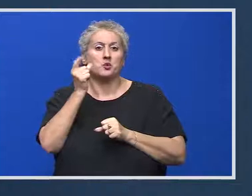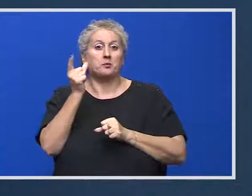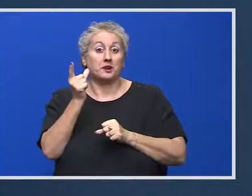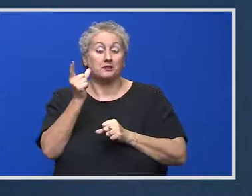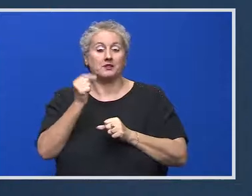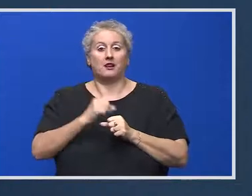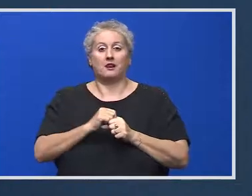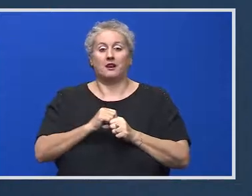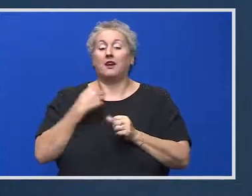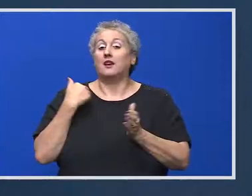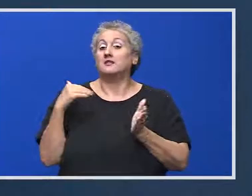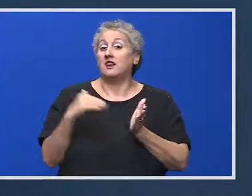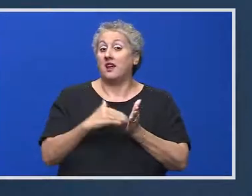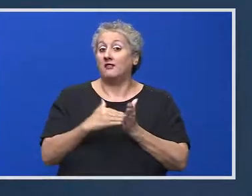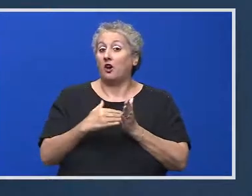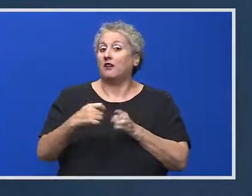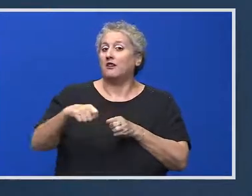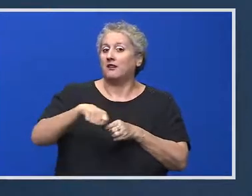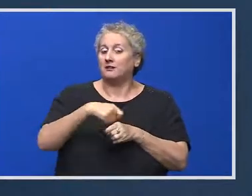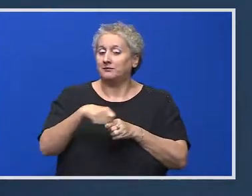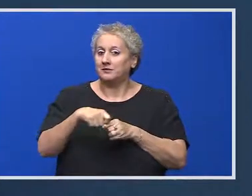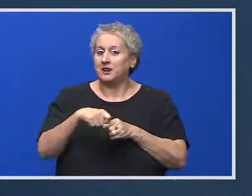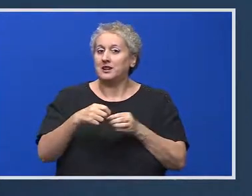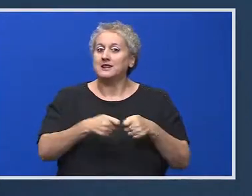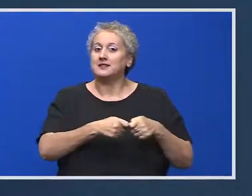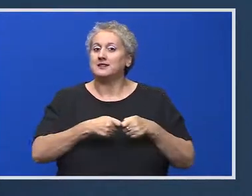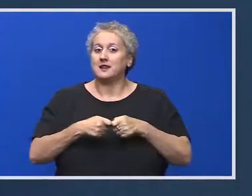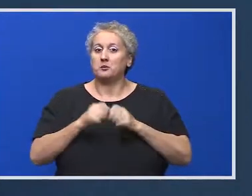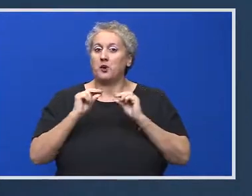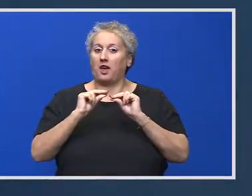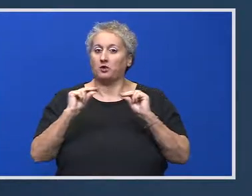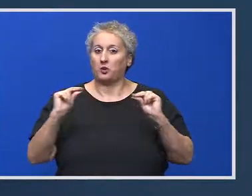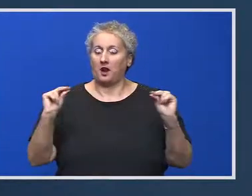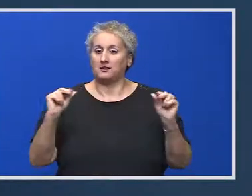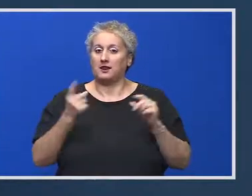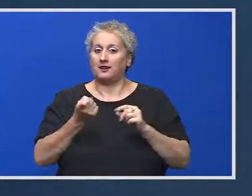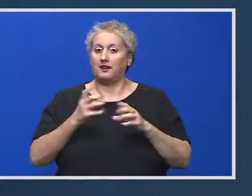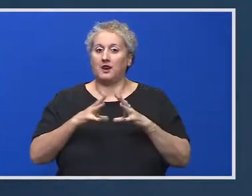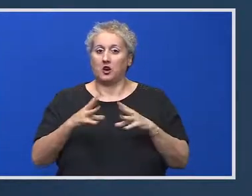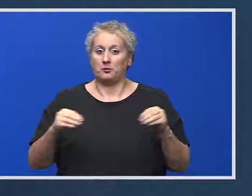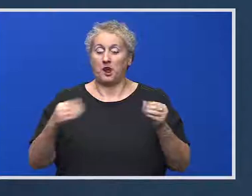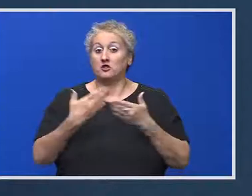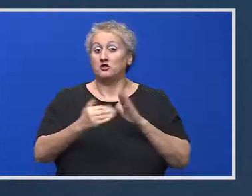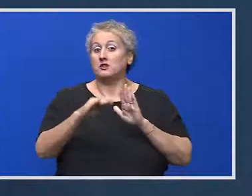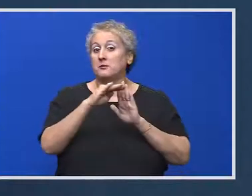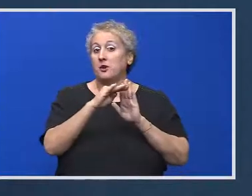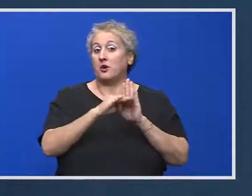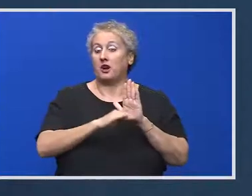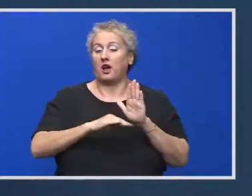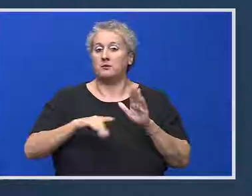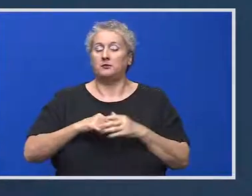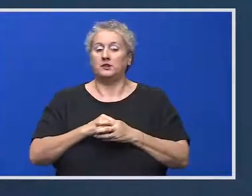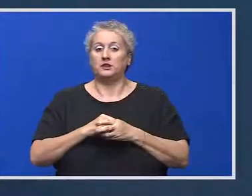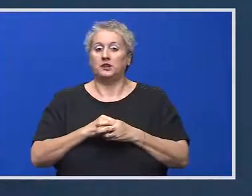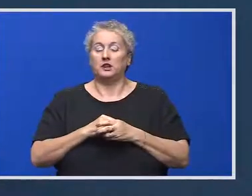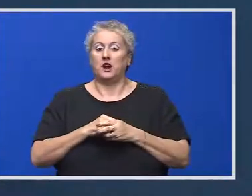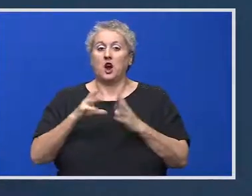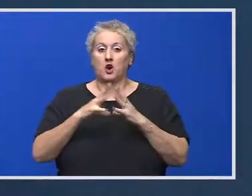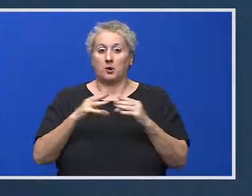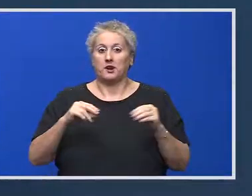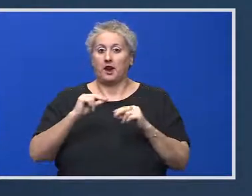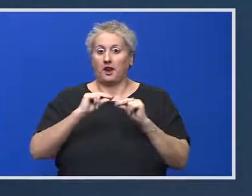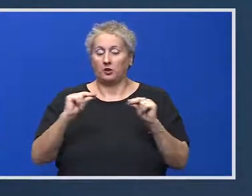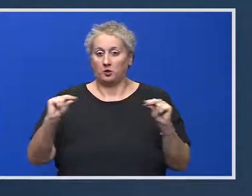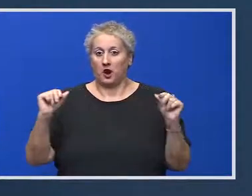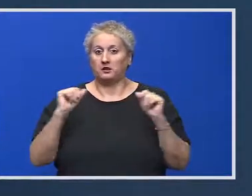că este nevoie de reformă în sistemul de educație în România, iar acest program, România Educată, este un program care a fost